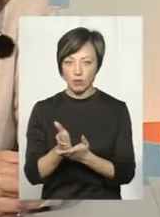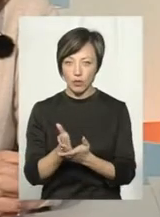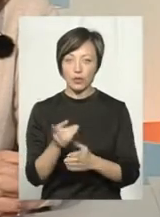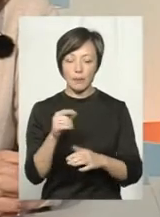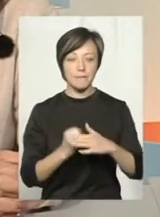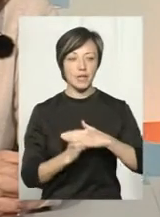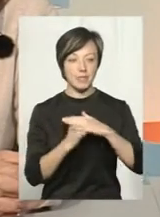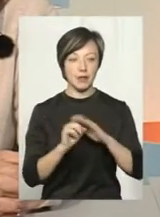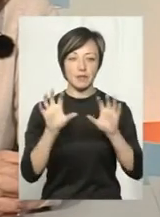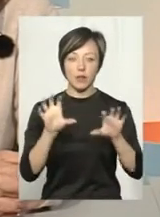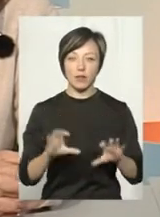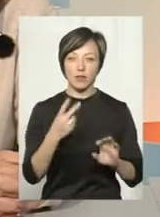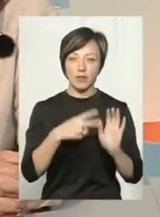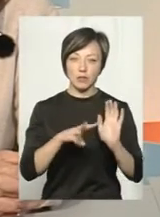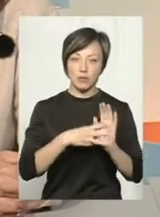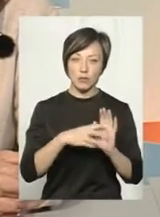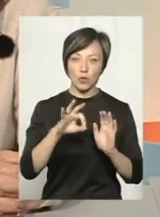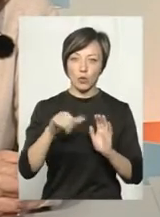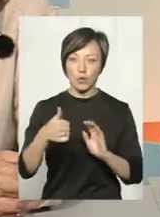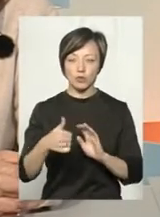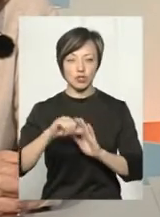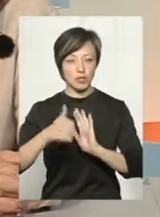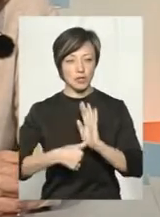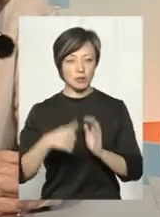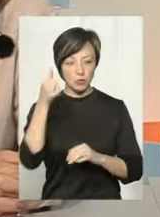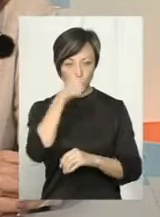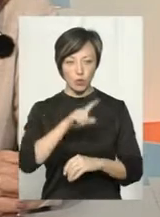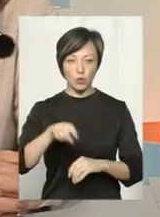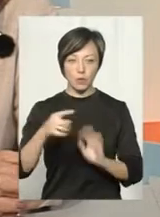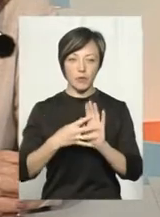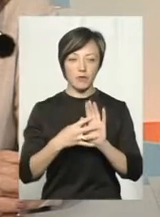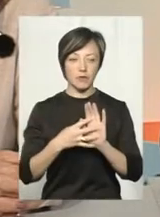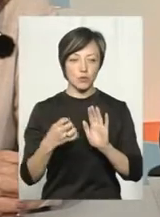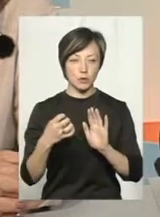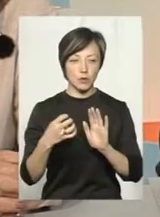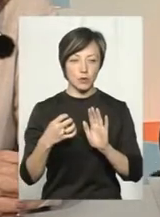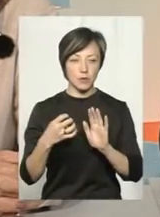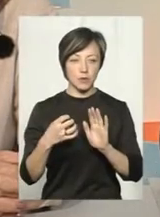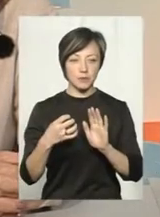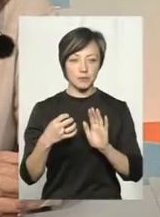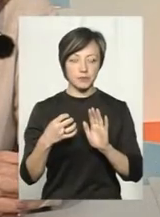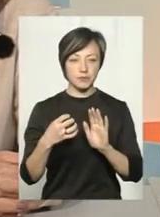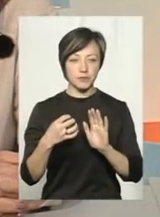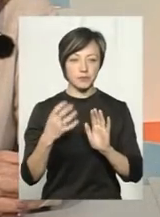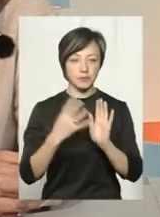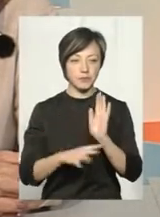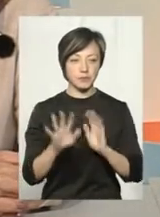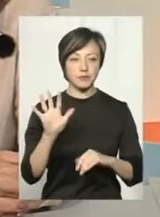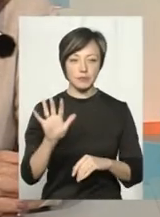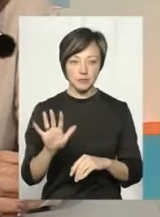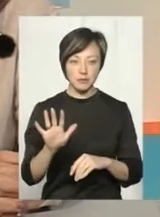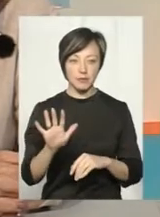підставі закону від 28.01.2016 року номер 995